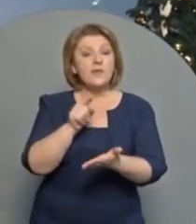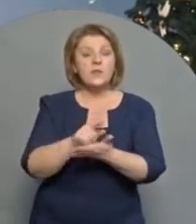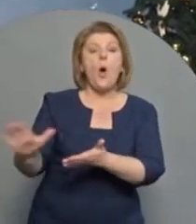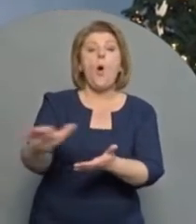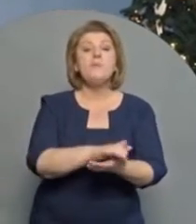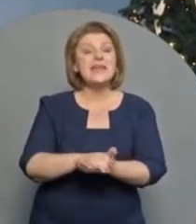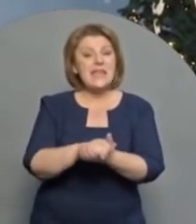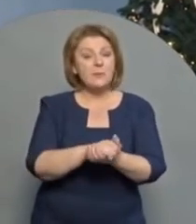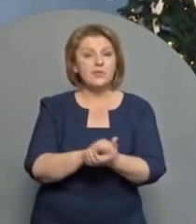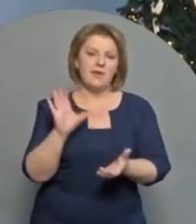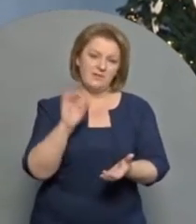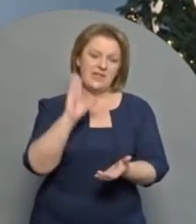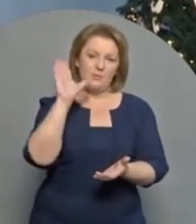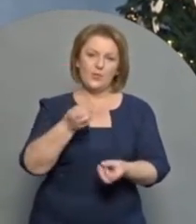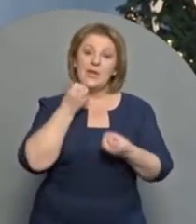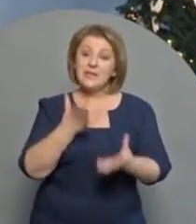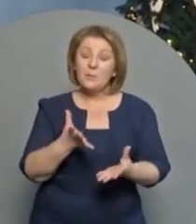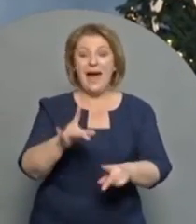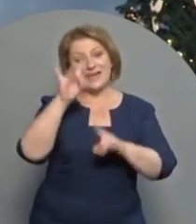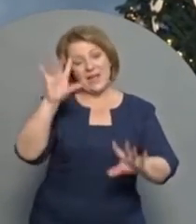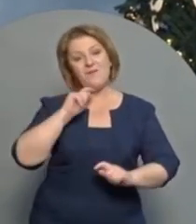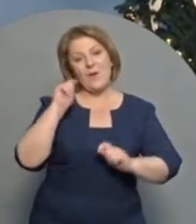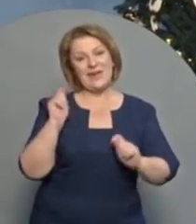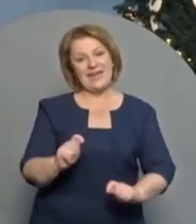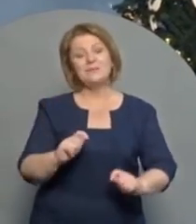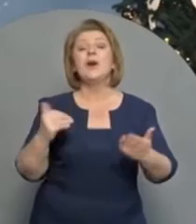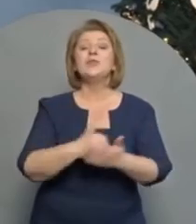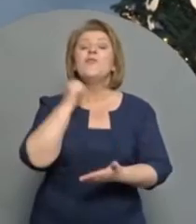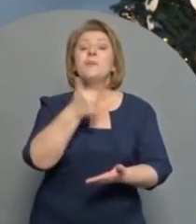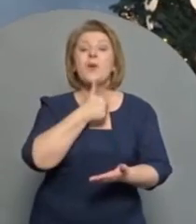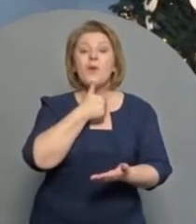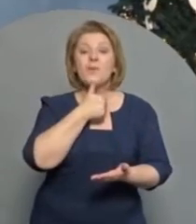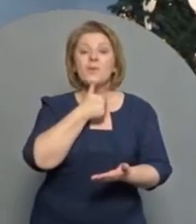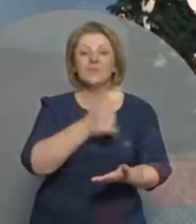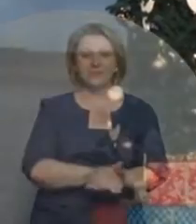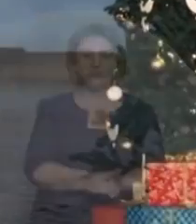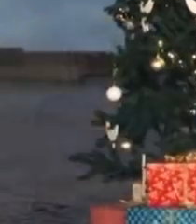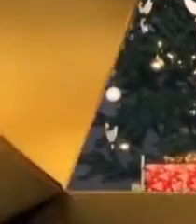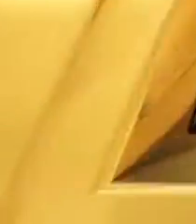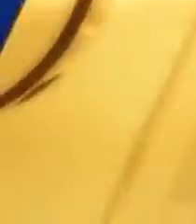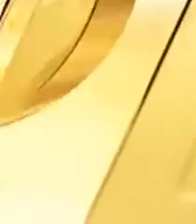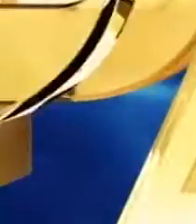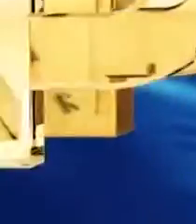обов'язково об'єднаємося. І все буде добре. Слава Україні! І з новим роком!